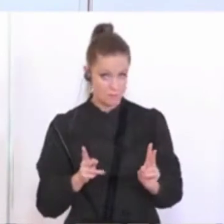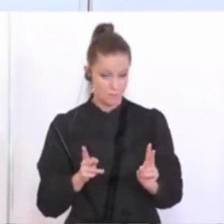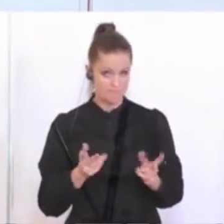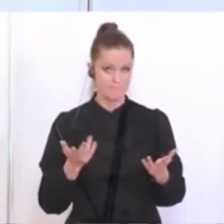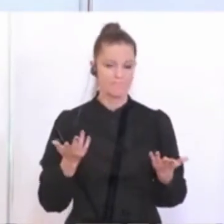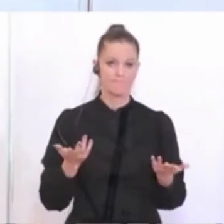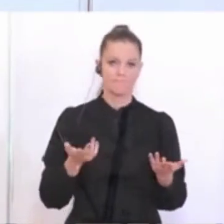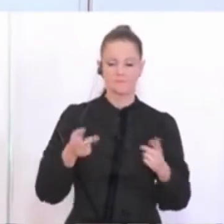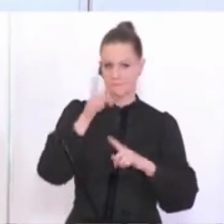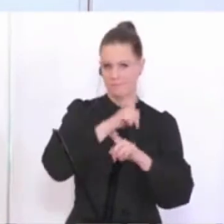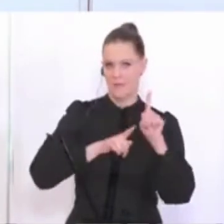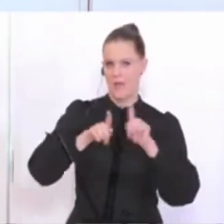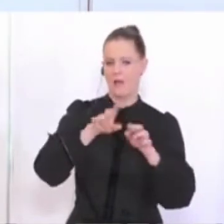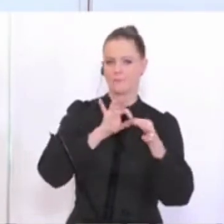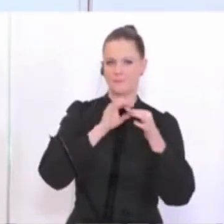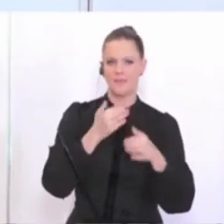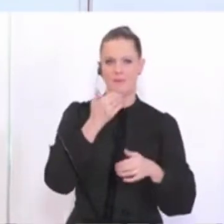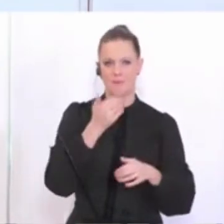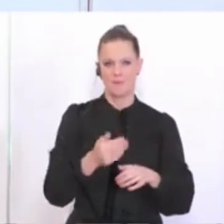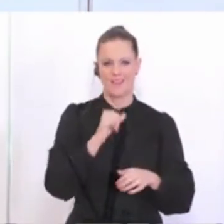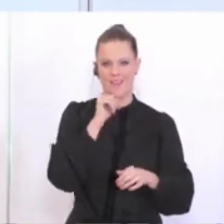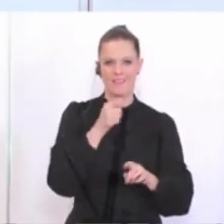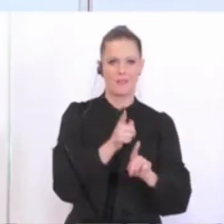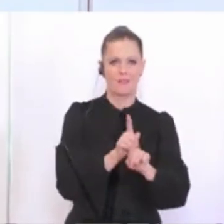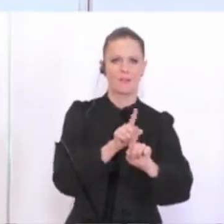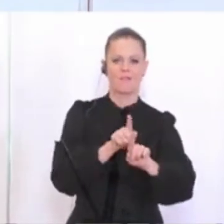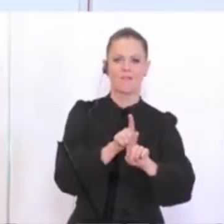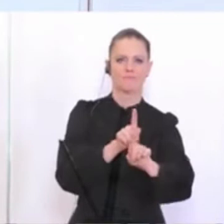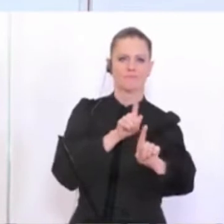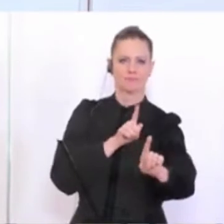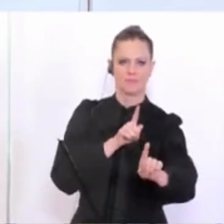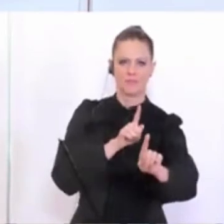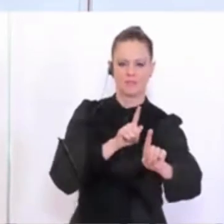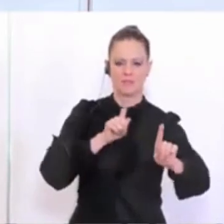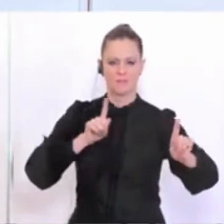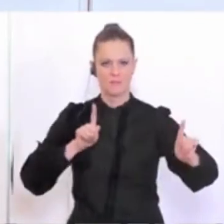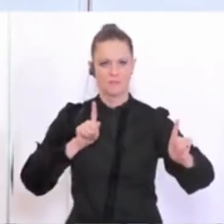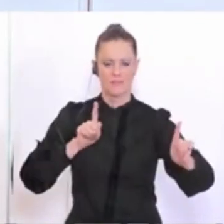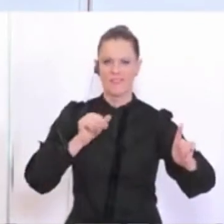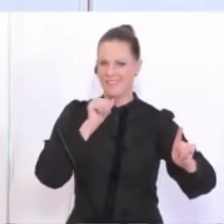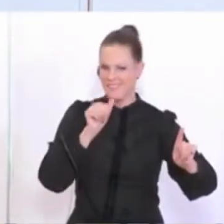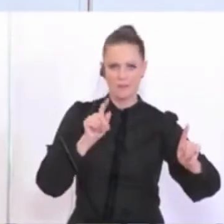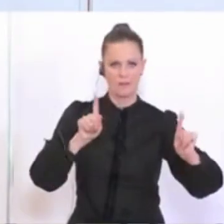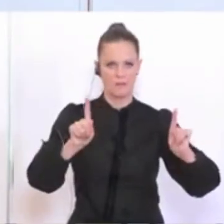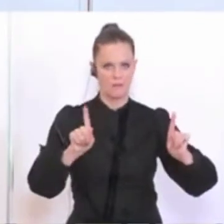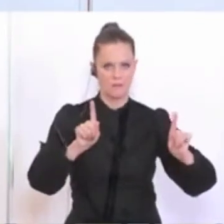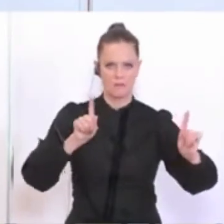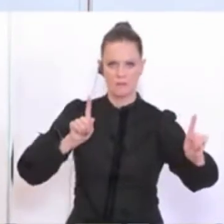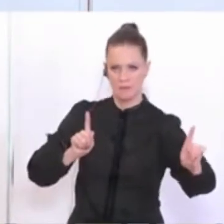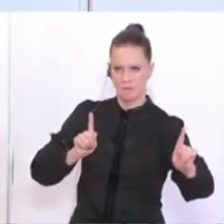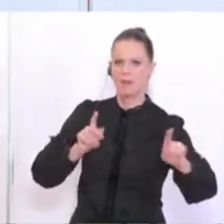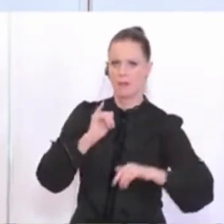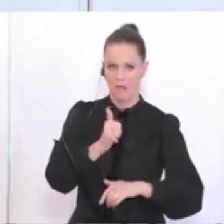da dürfte wahrscheinlich wieder von den Empfehlungen erkelten, besser nicht hintereinander, sondern eher nebeneinander und ganz einfache Dinge. Allerdings,